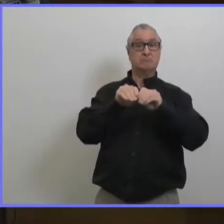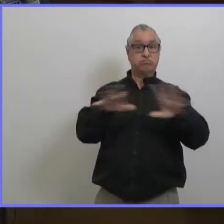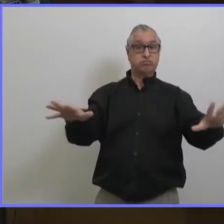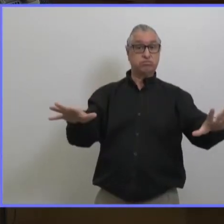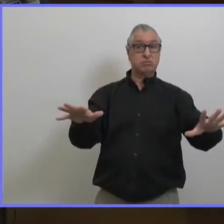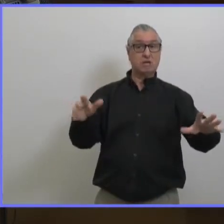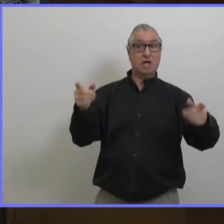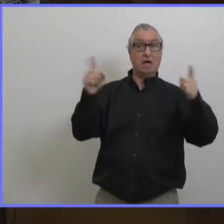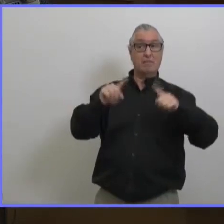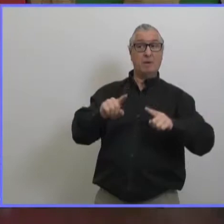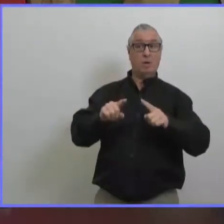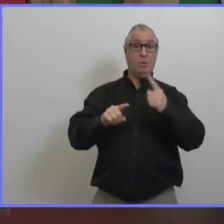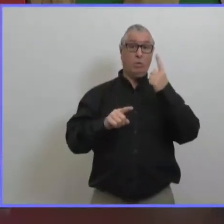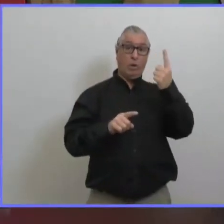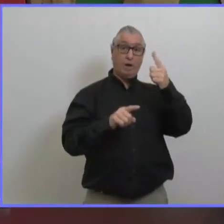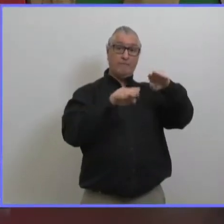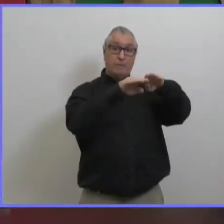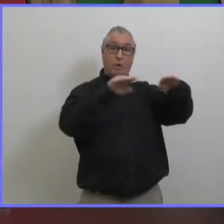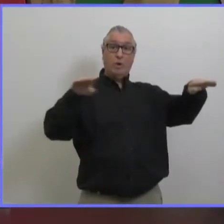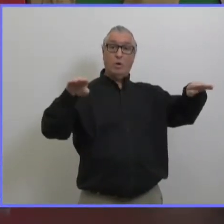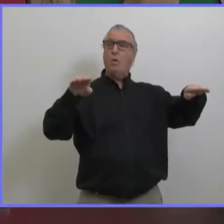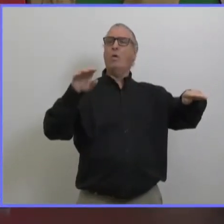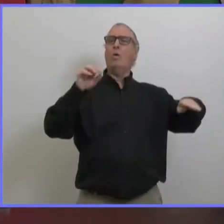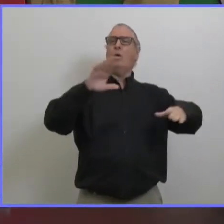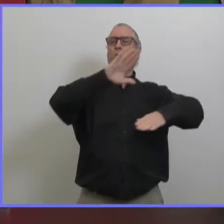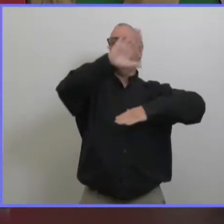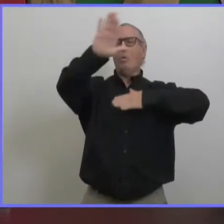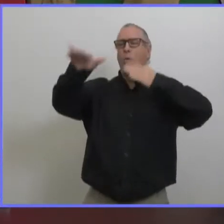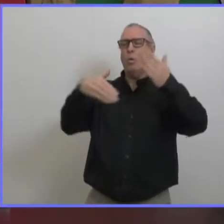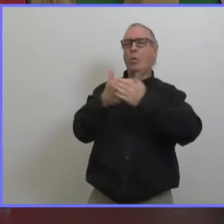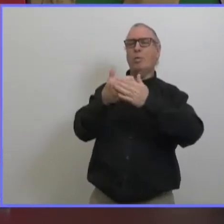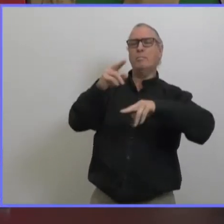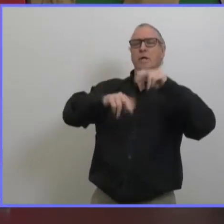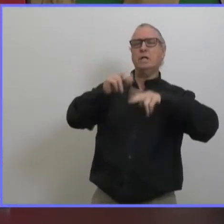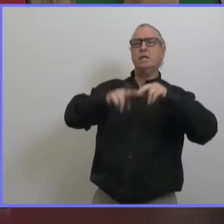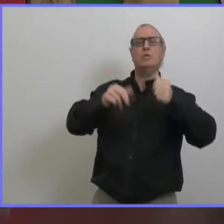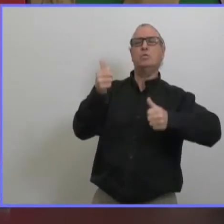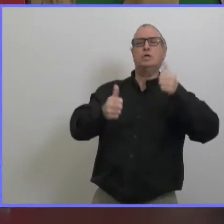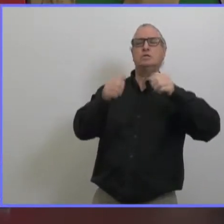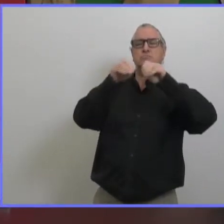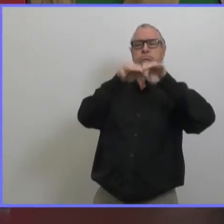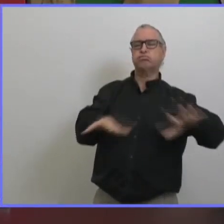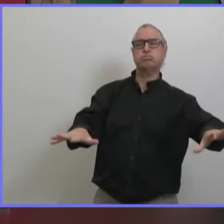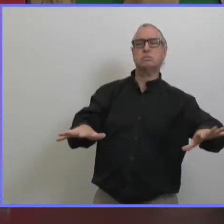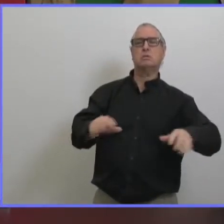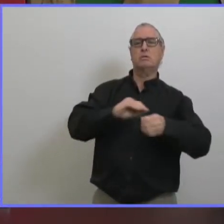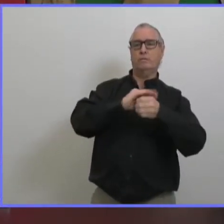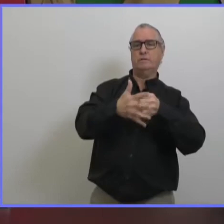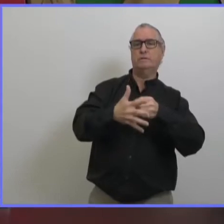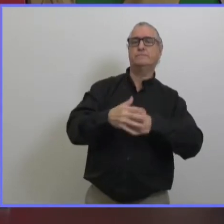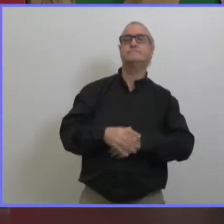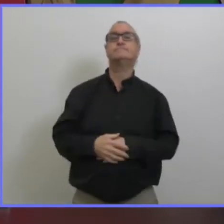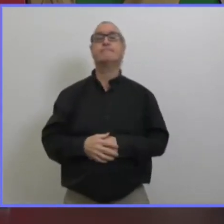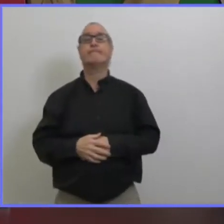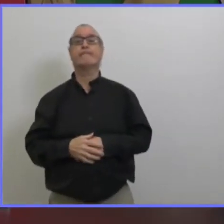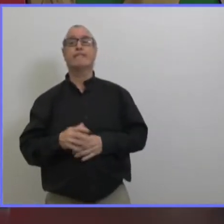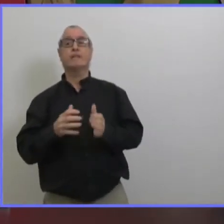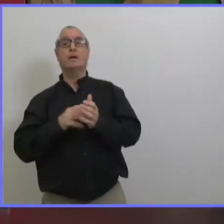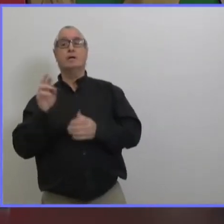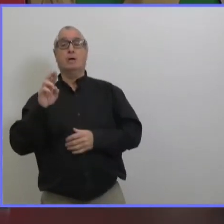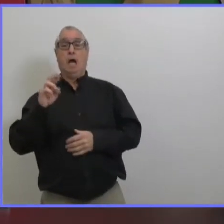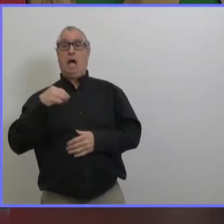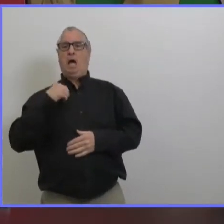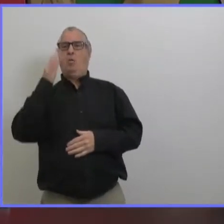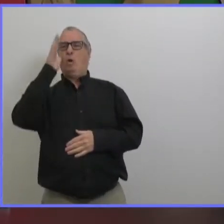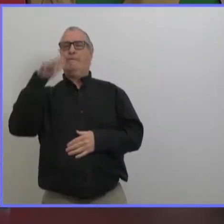'ensemble du centre ou bien c'est un des départements je suis désolé je n'ai pas les détails sur ça je vais voir si